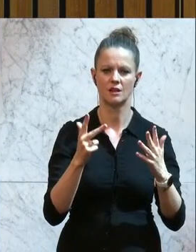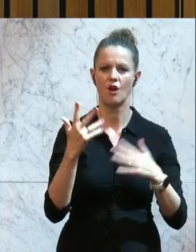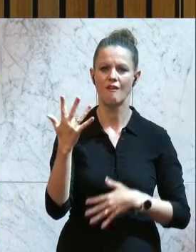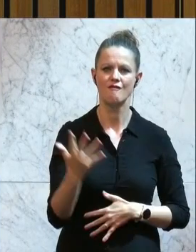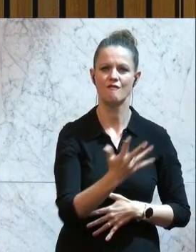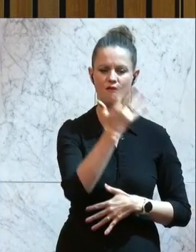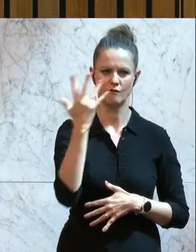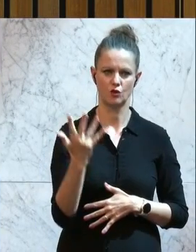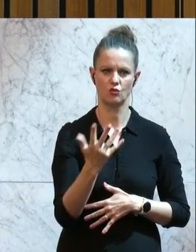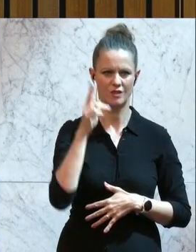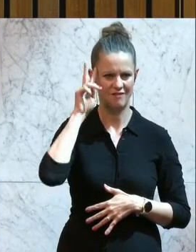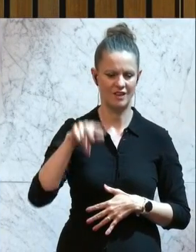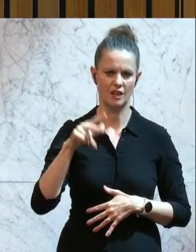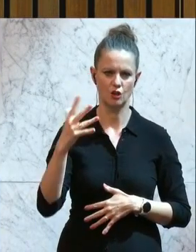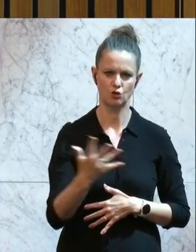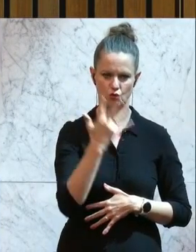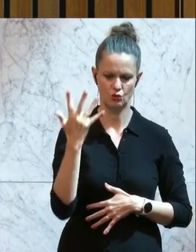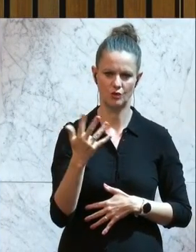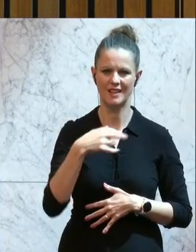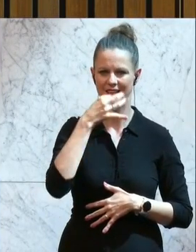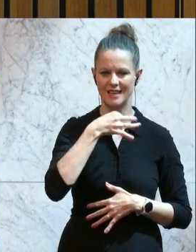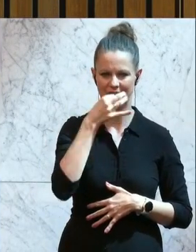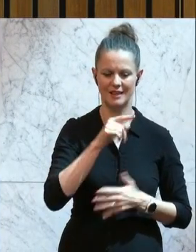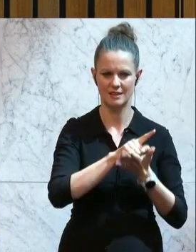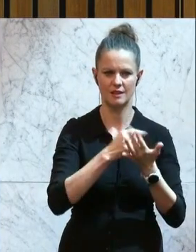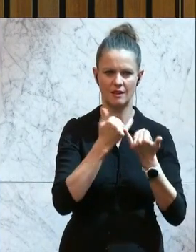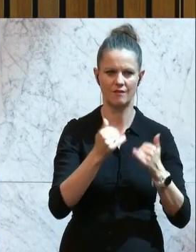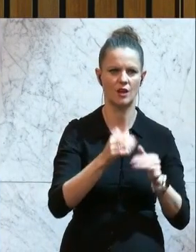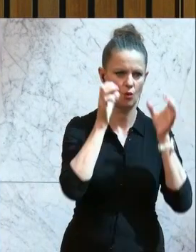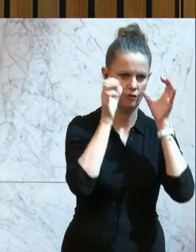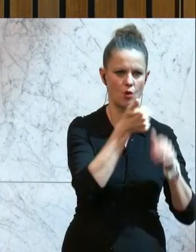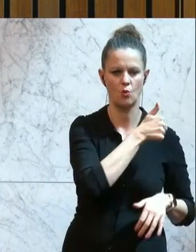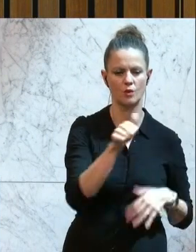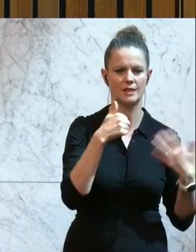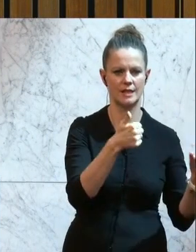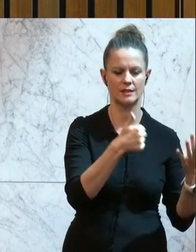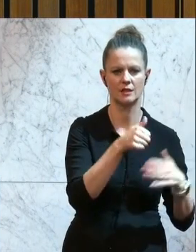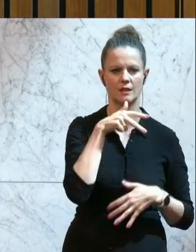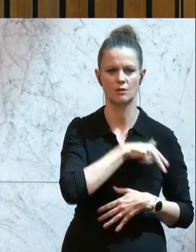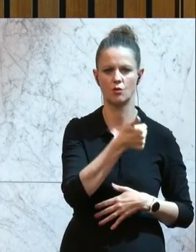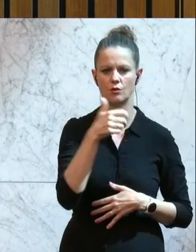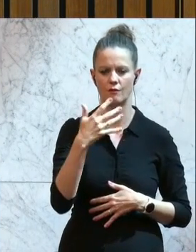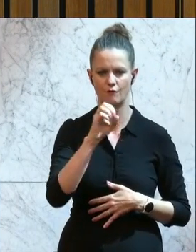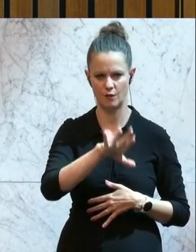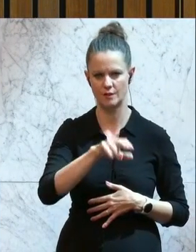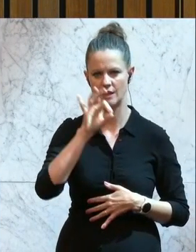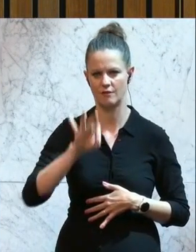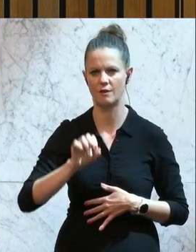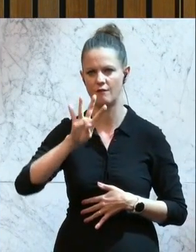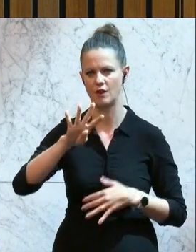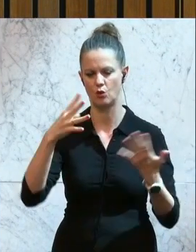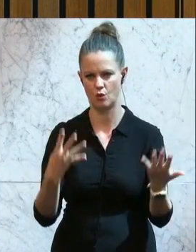Wiener Stunden. Daraus ergeben sich die Redezeiten wie folgt. Dem Gesetz haben im Ausschuss